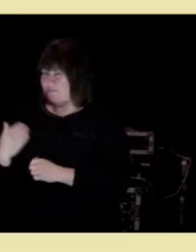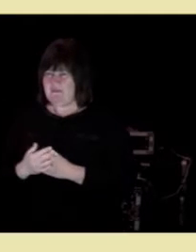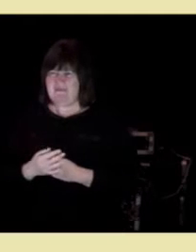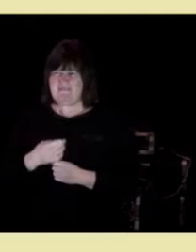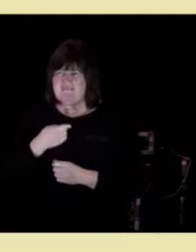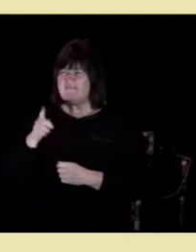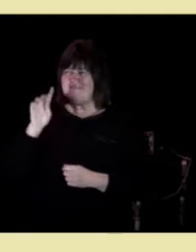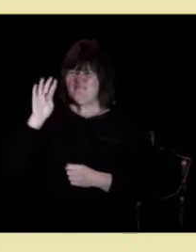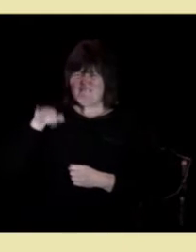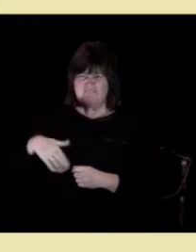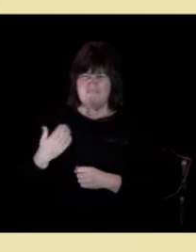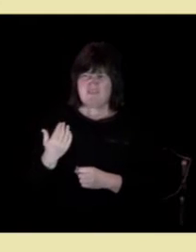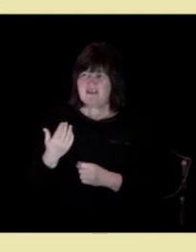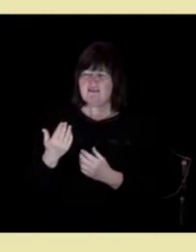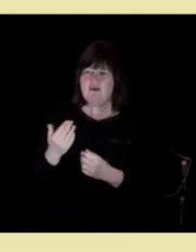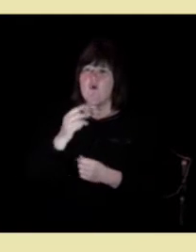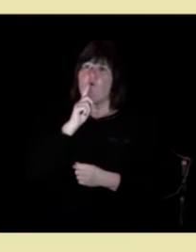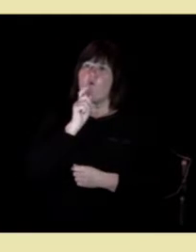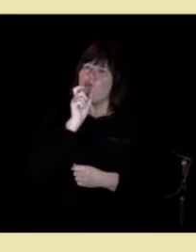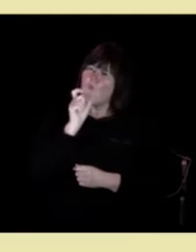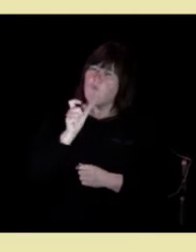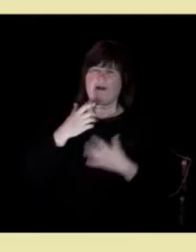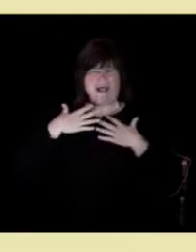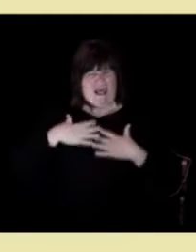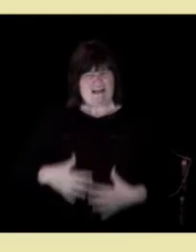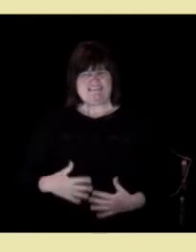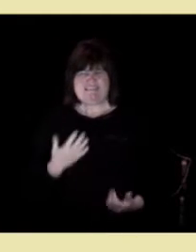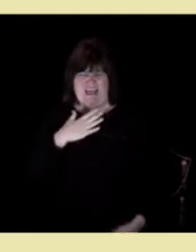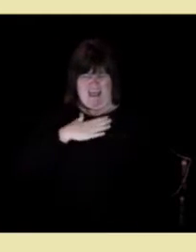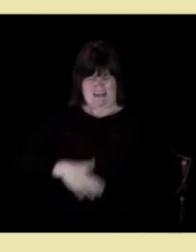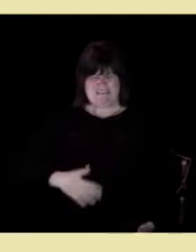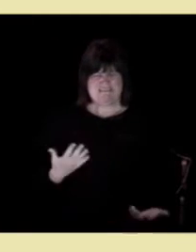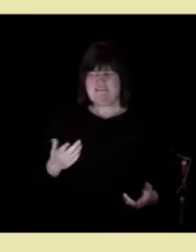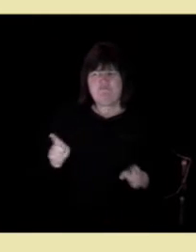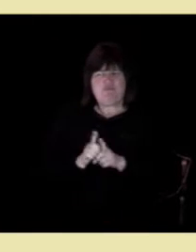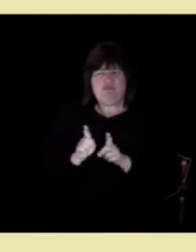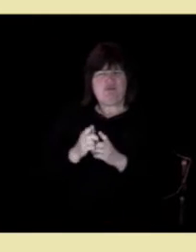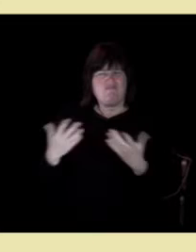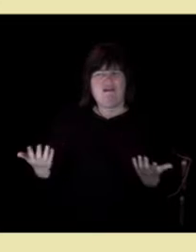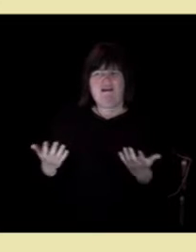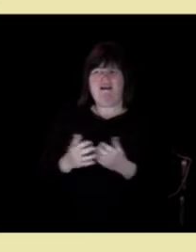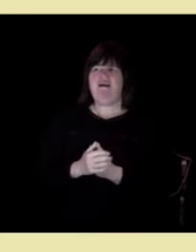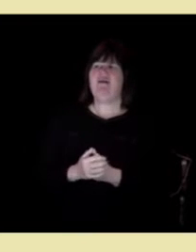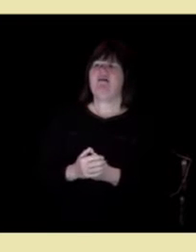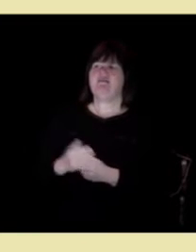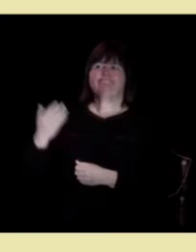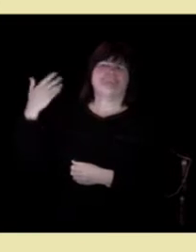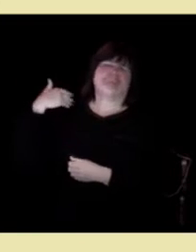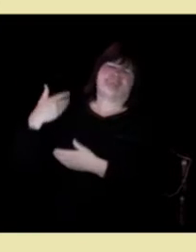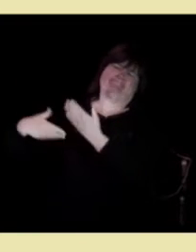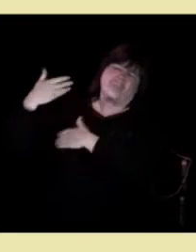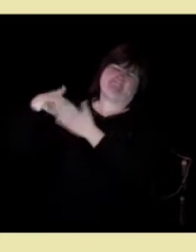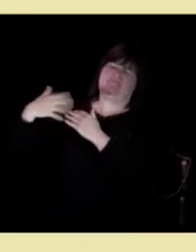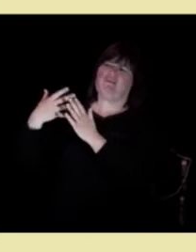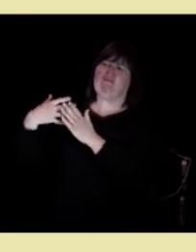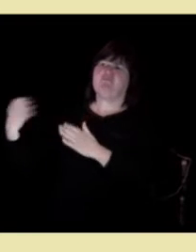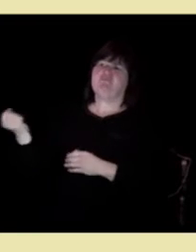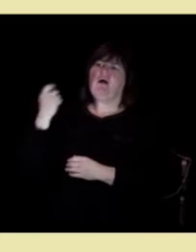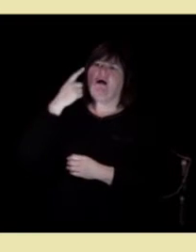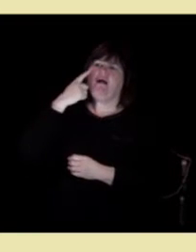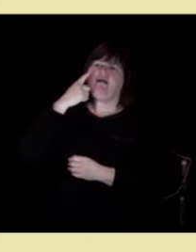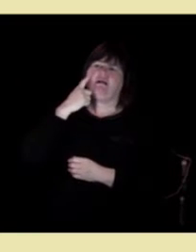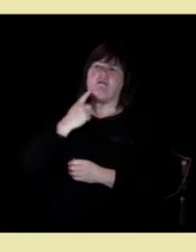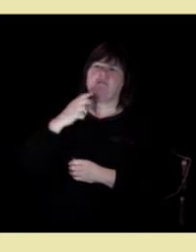egentlig hva ordet helse betyr? Det stammer fra det gamle norske ordet heil,